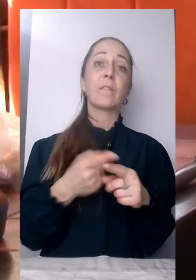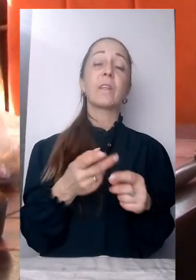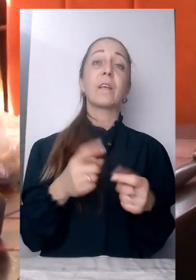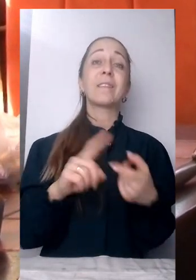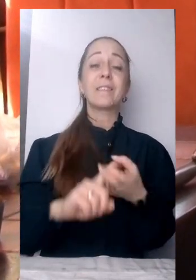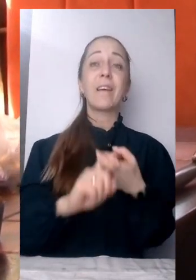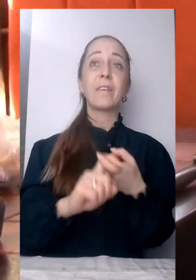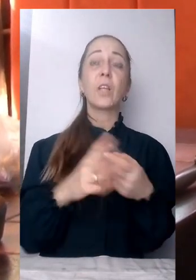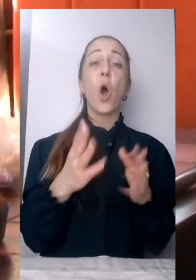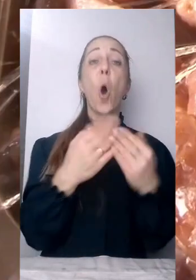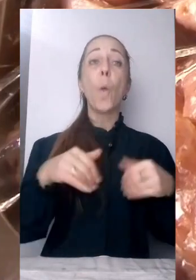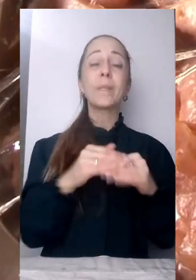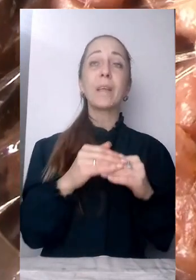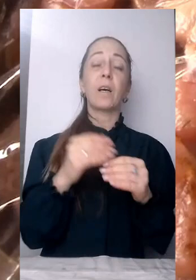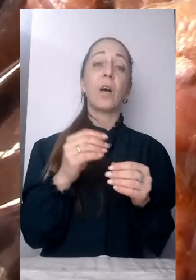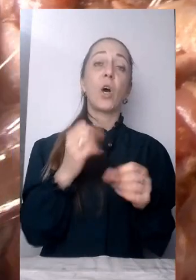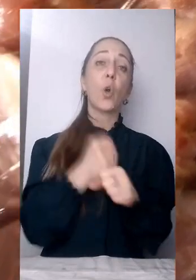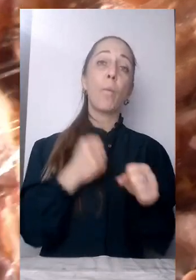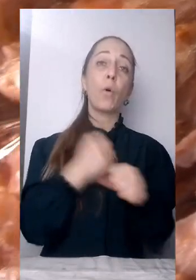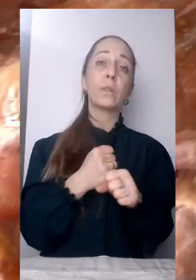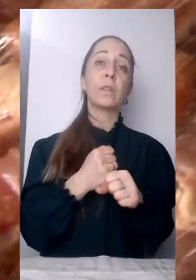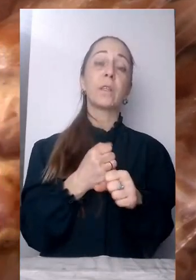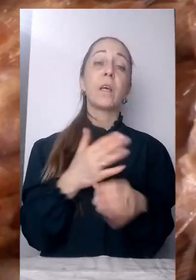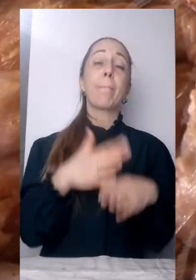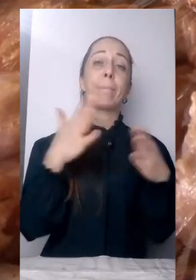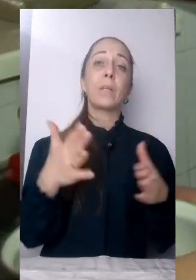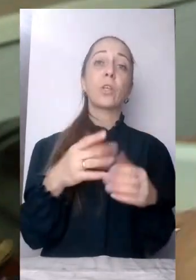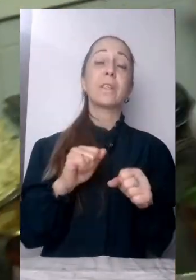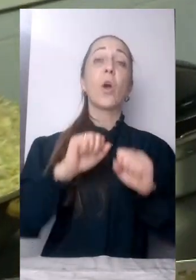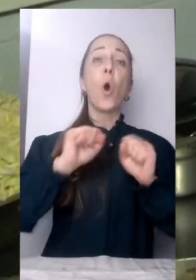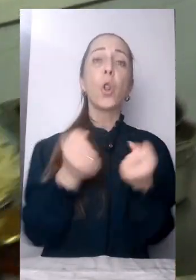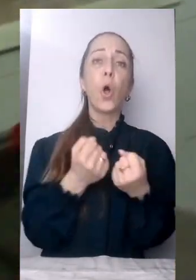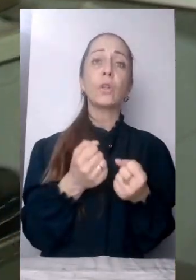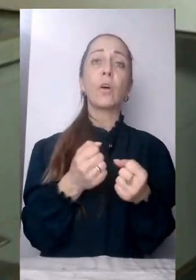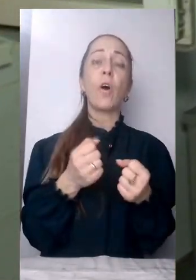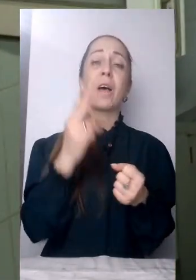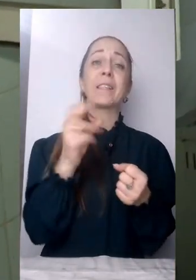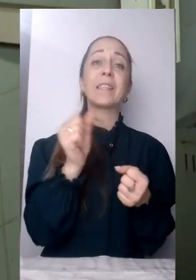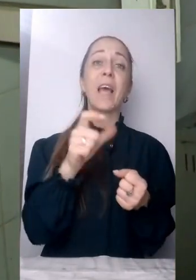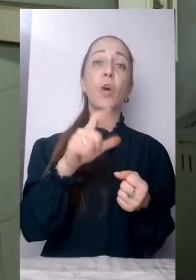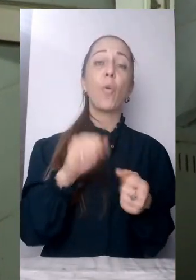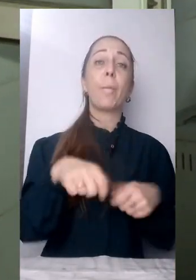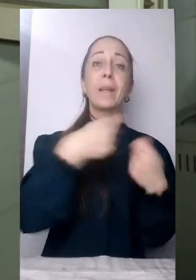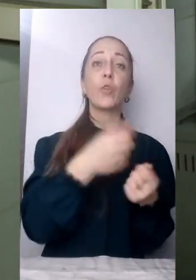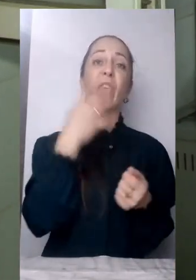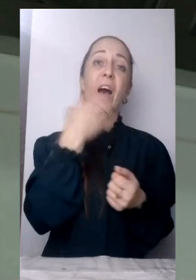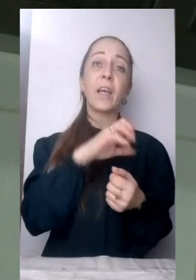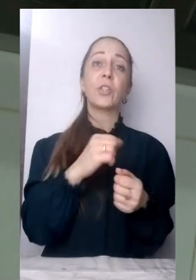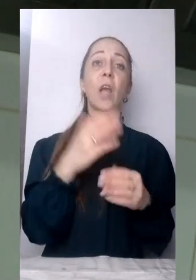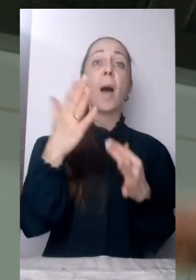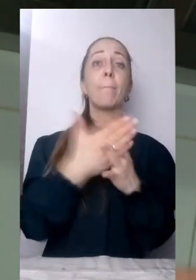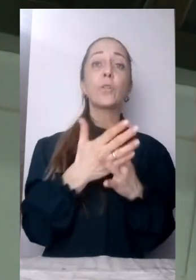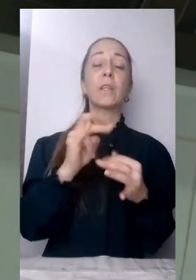жаркою, великою костролюю, так більше. Із холодного цеху напівфабрикати передають гарячі. Так умовно поділили приміщення кафе працівниці,